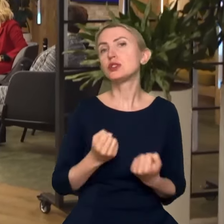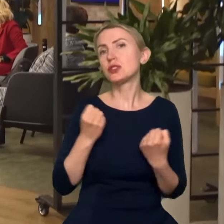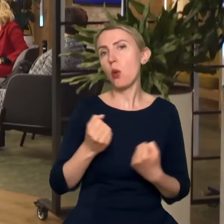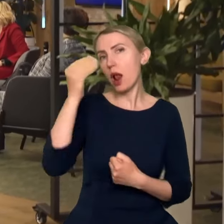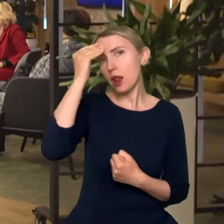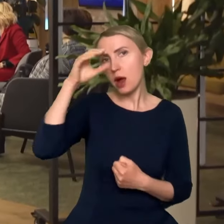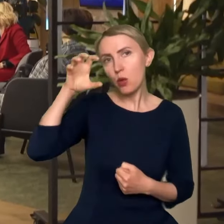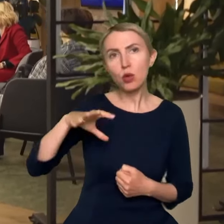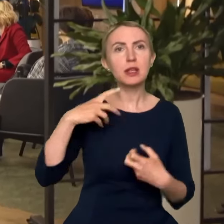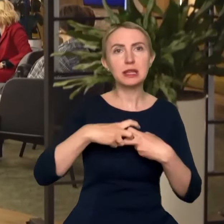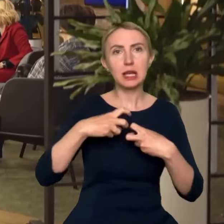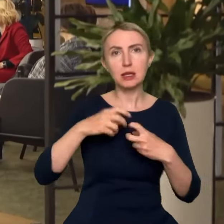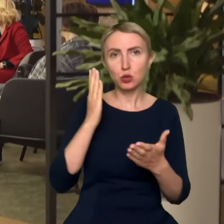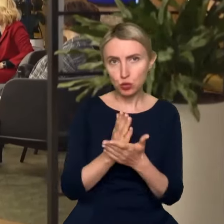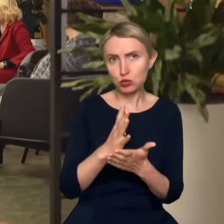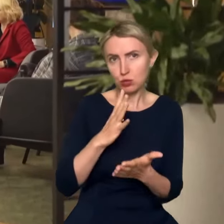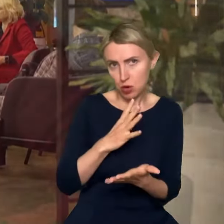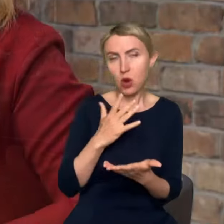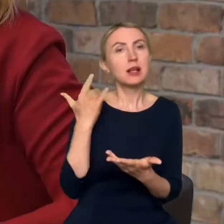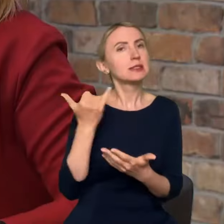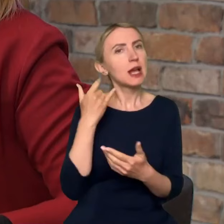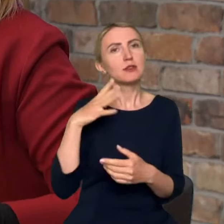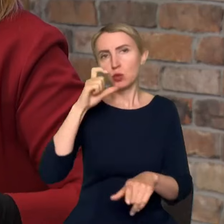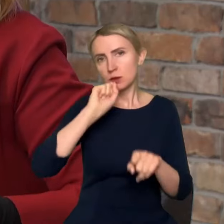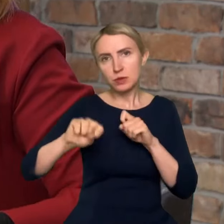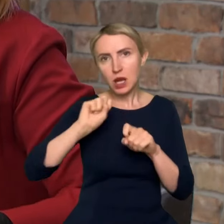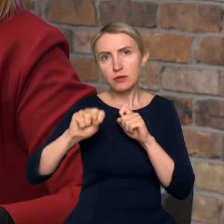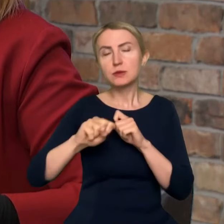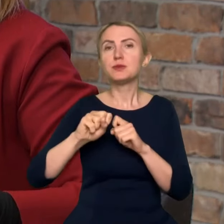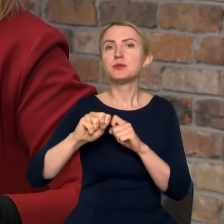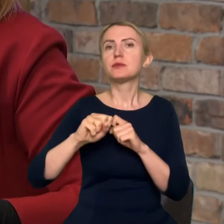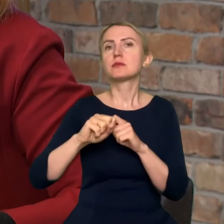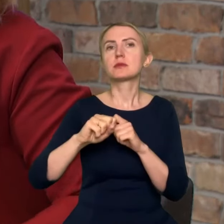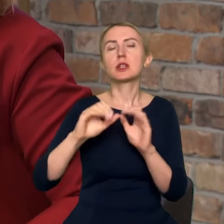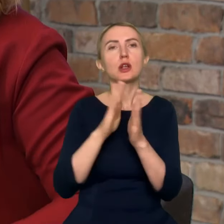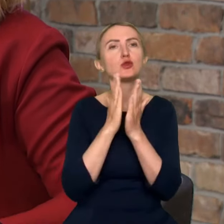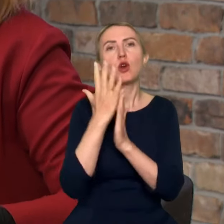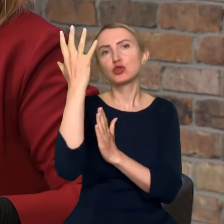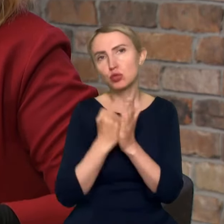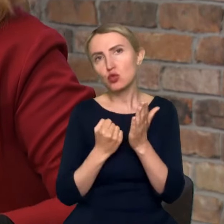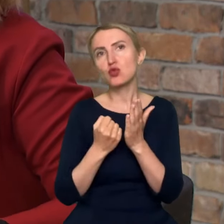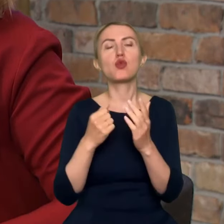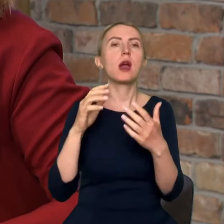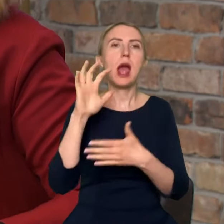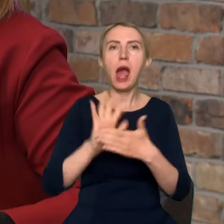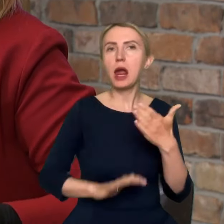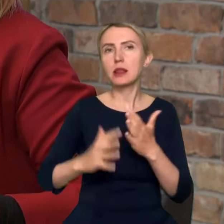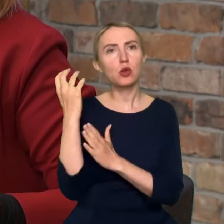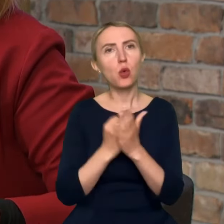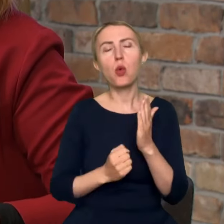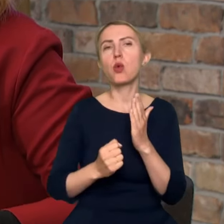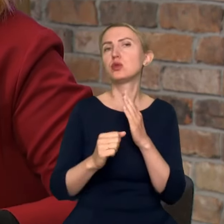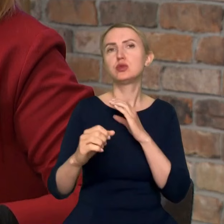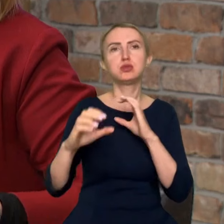internet, w związku z czym zawsze się sprawdzało i ściągało się książki, ściągało się artykuły, komunikowało się,